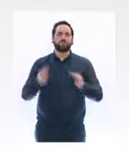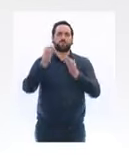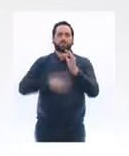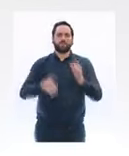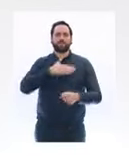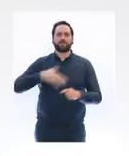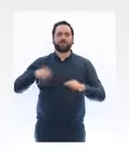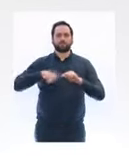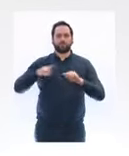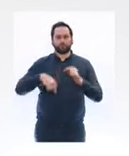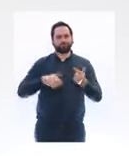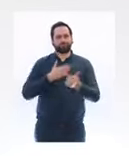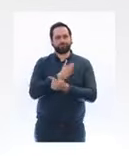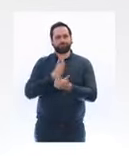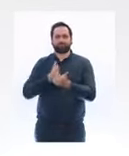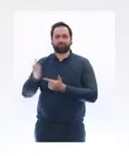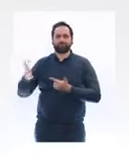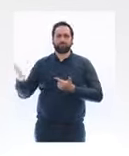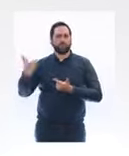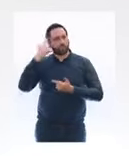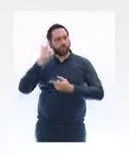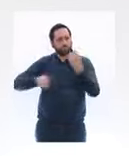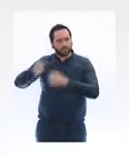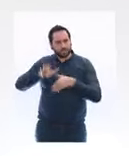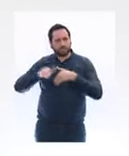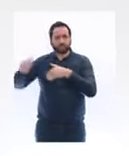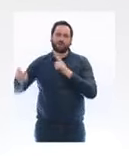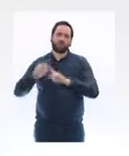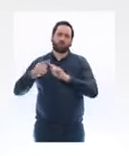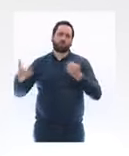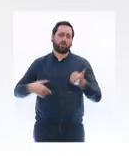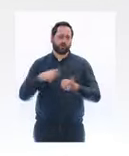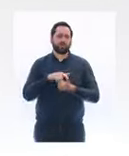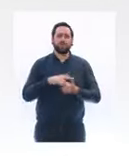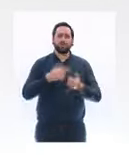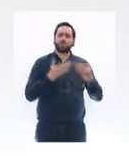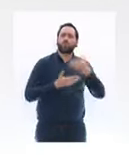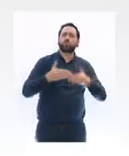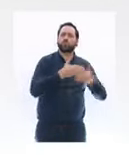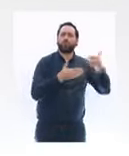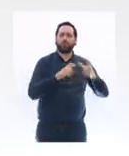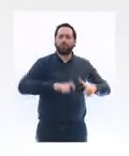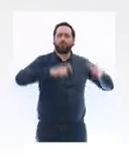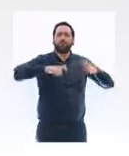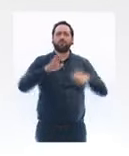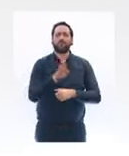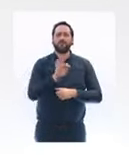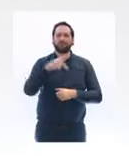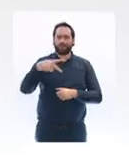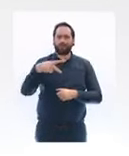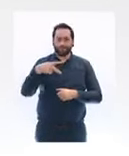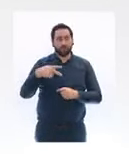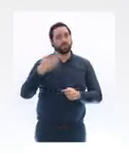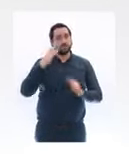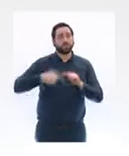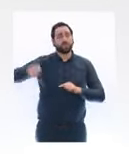continuité de l'activité économique. Pour le BTP qui a été si important en mars, avril